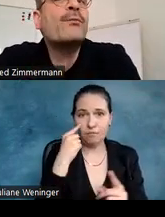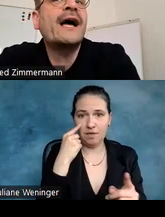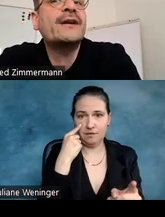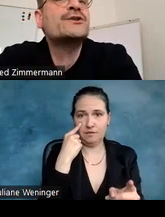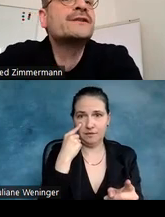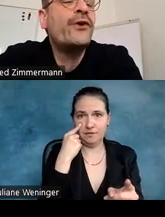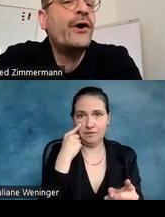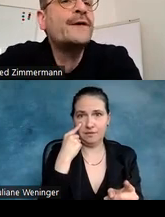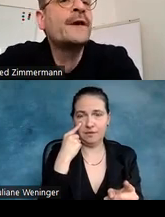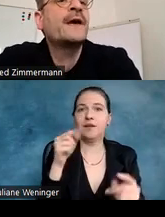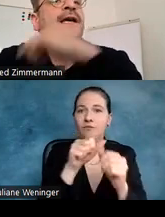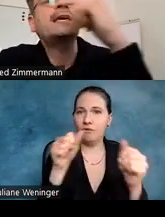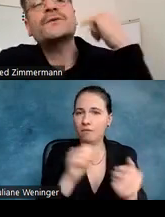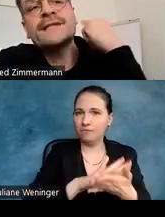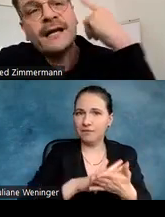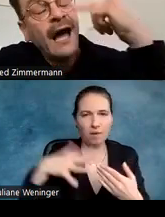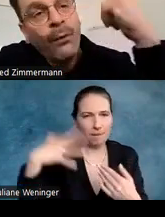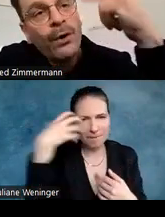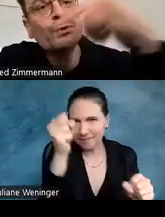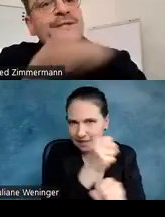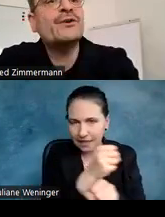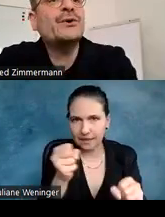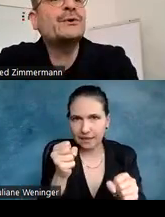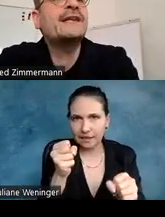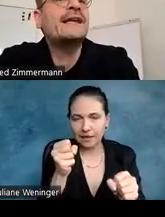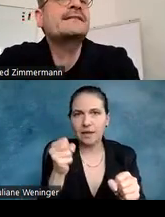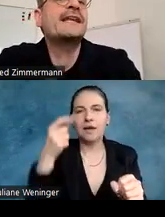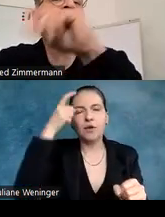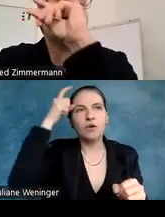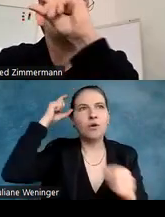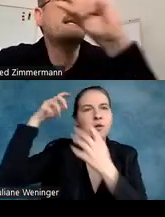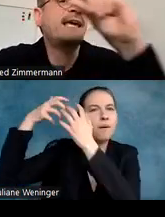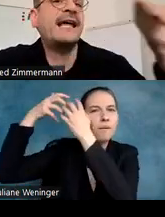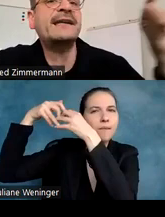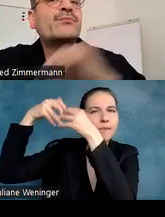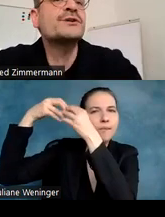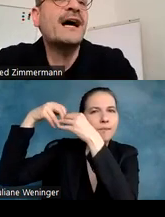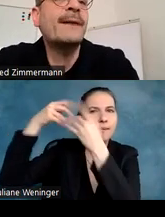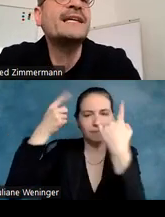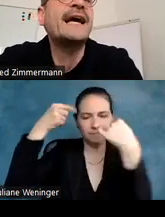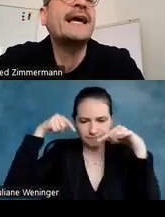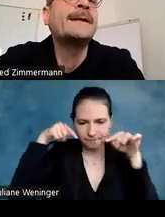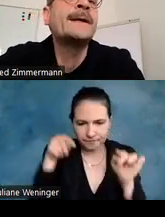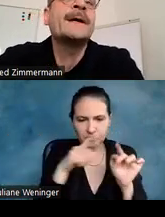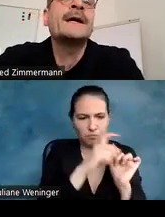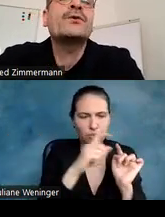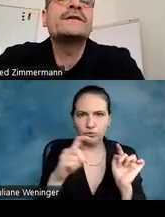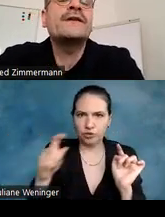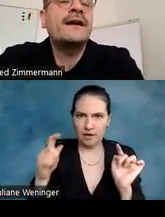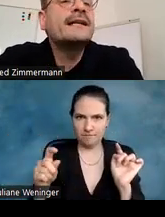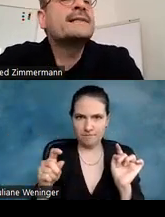nicht sauber entschlüsseln können, geht unser Auge und unser Gehirn in den eigentlichen Kern der Buchstaben hinein